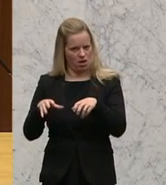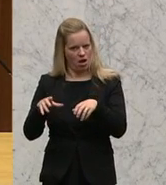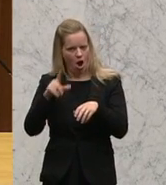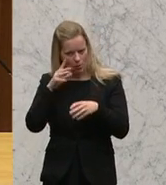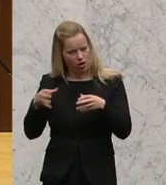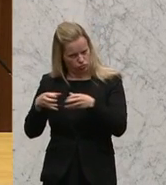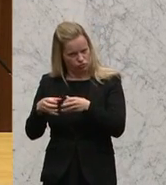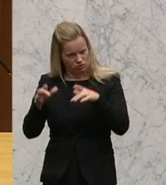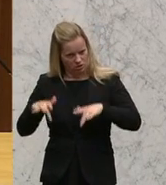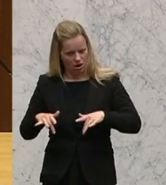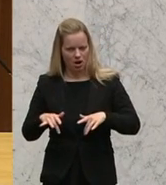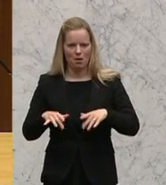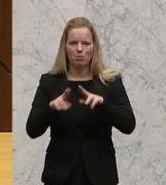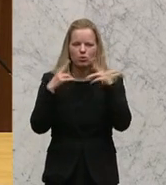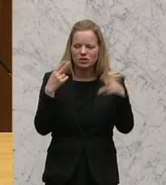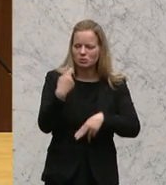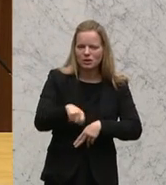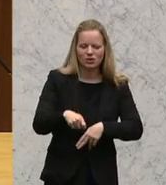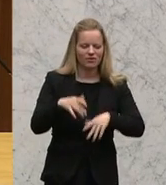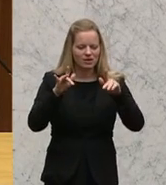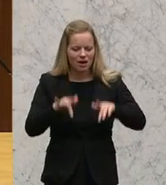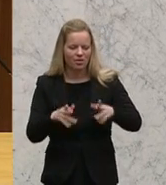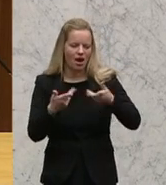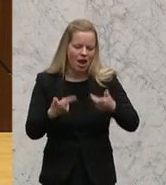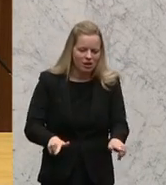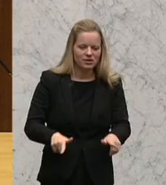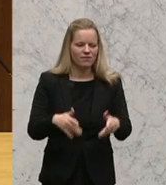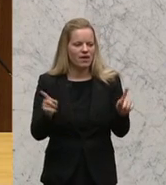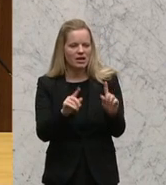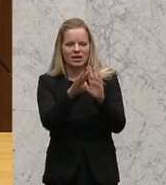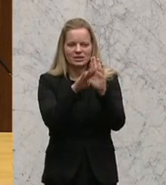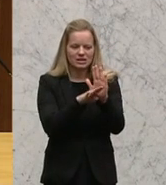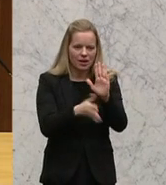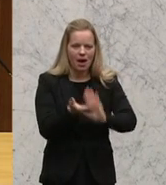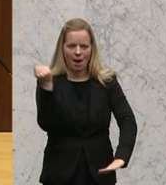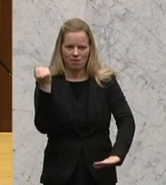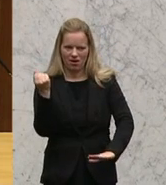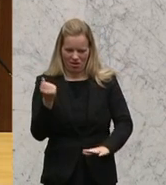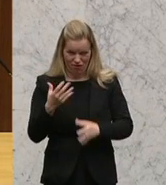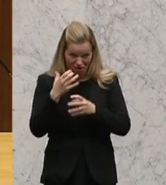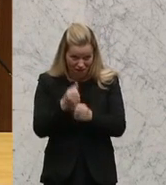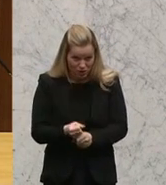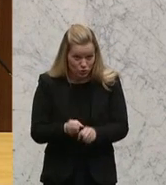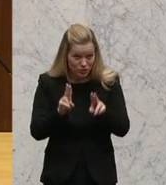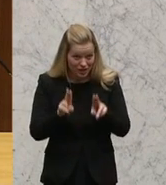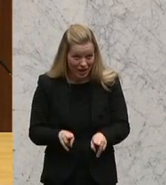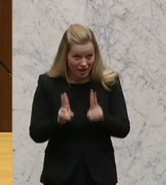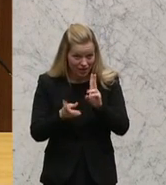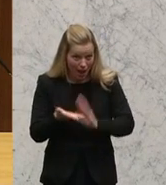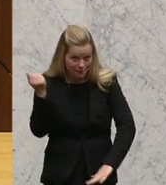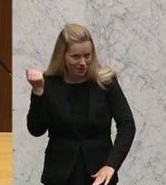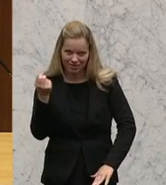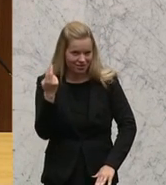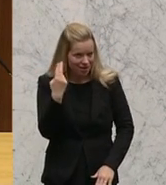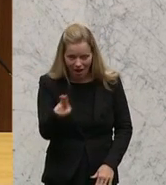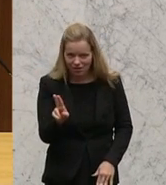anschaut, was der Bundespräsident dafür Verordnungen erlassen kann und welche Gesetze er aushebeln kann, dann sieht man auch, dass er Verfassungsrecht nicht aushebeln kann. Und das, was